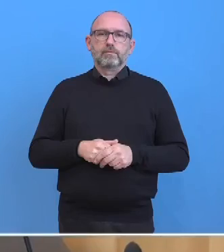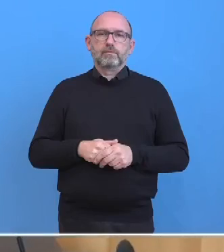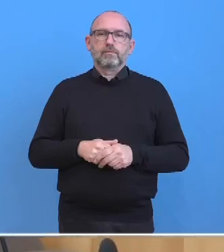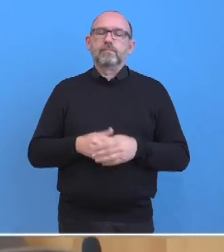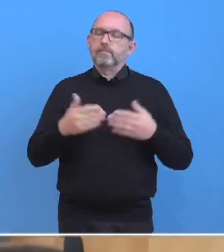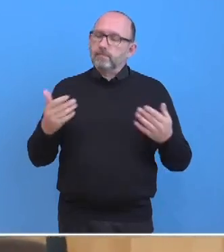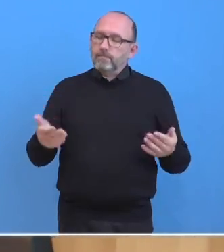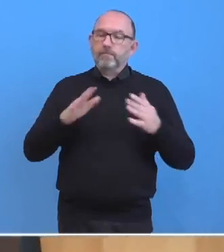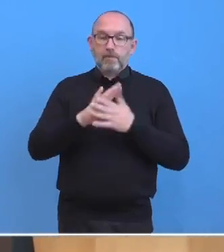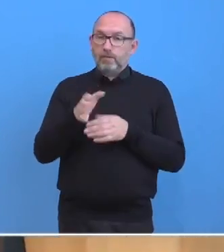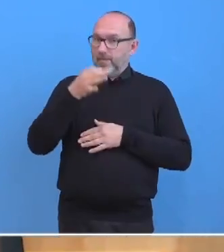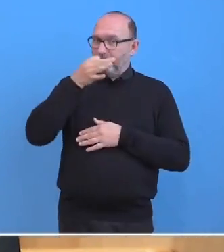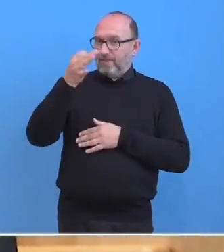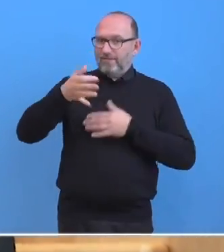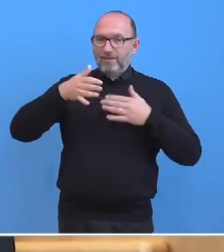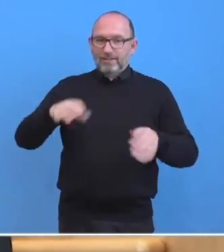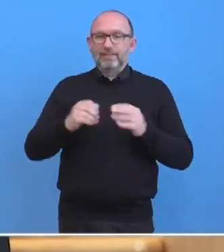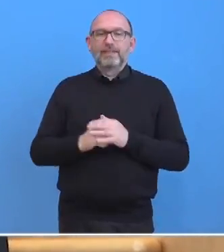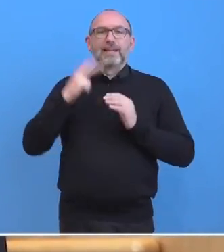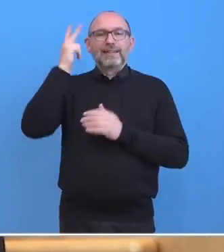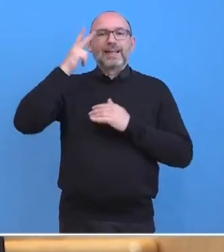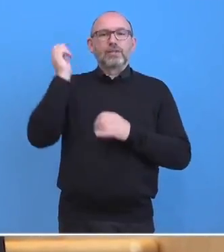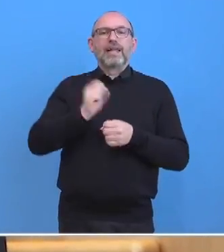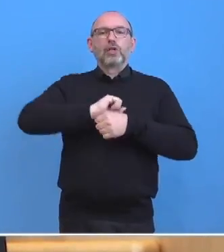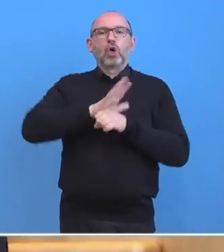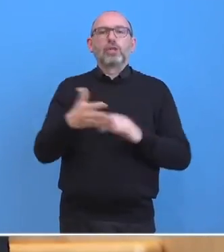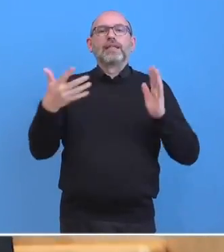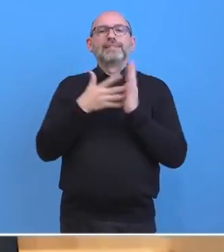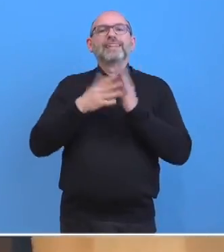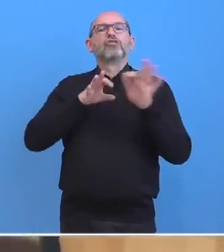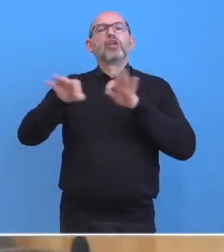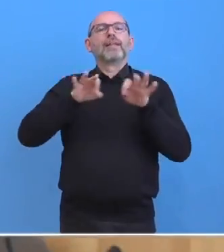Ja, möchte gerne wissen, wann die nationale Corona-Teststrategie beginnt.